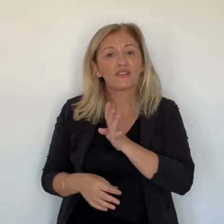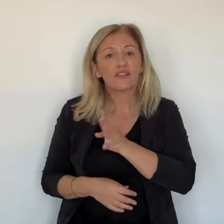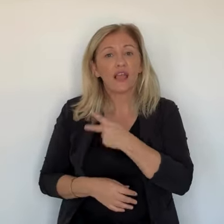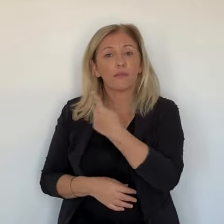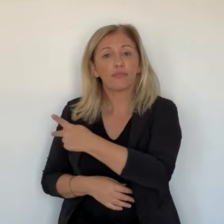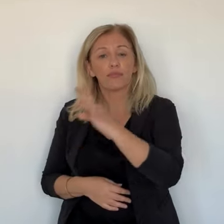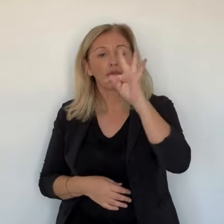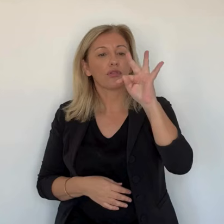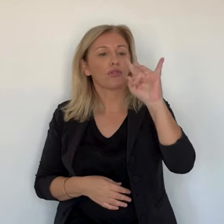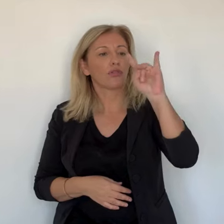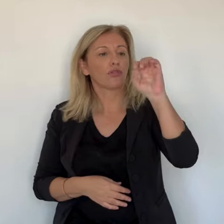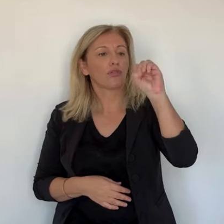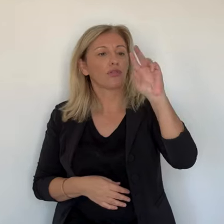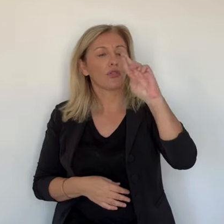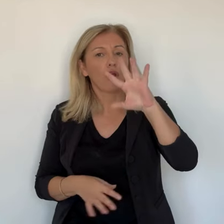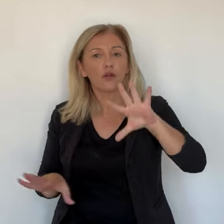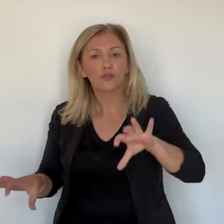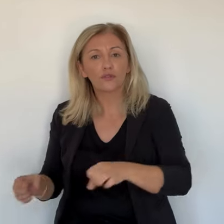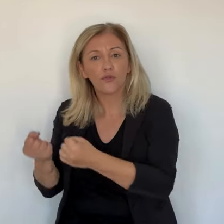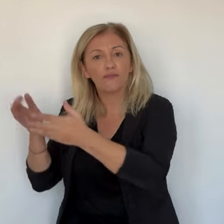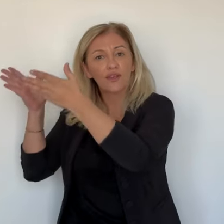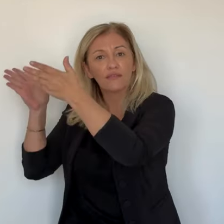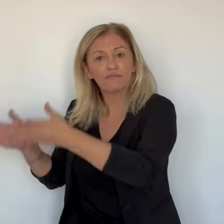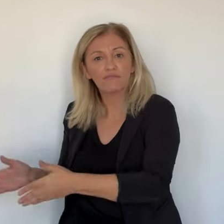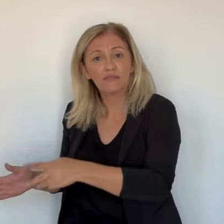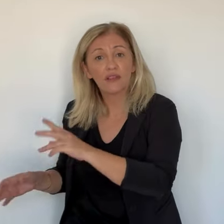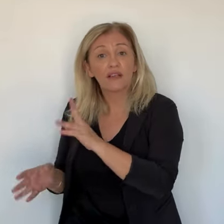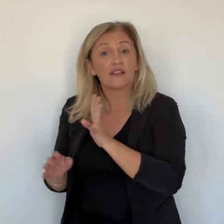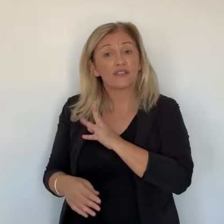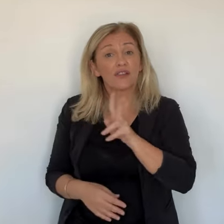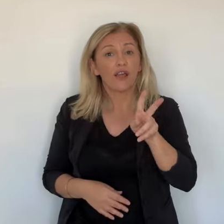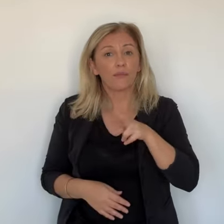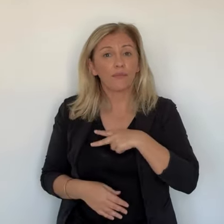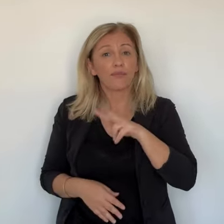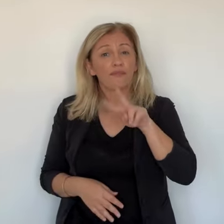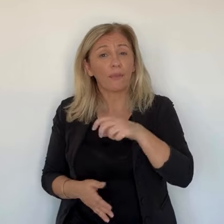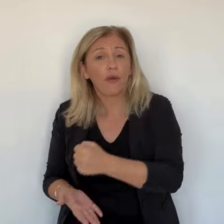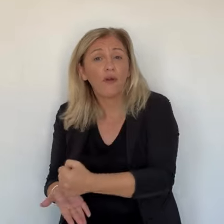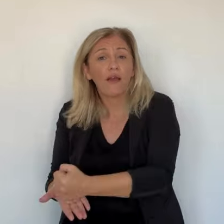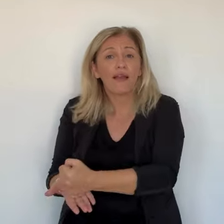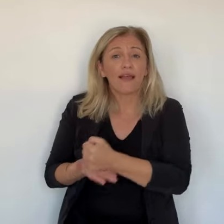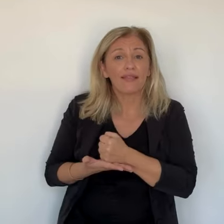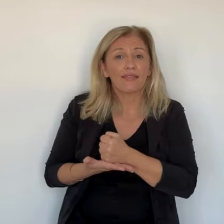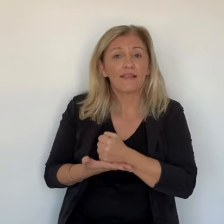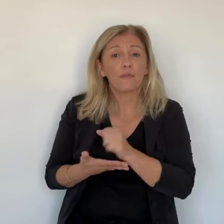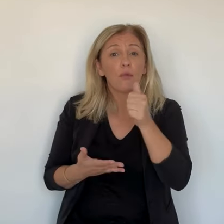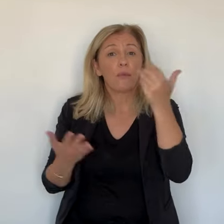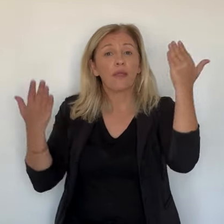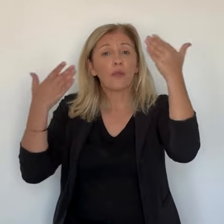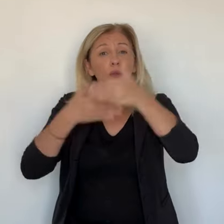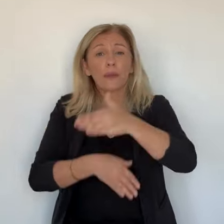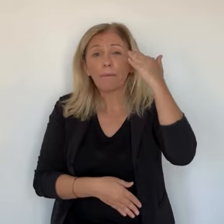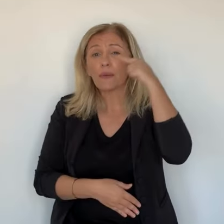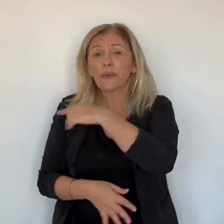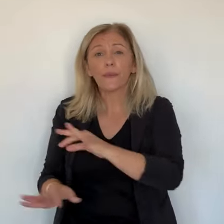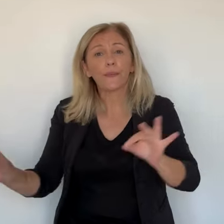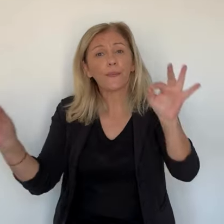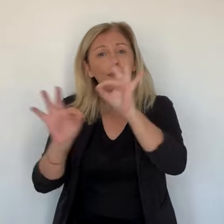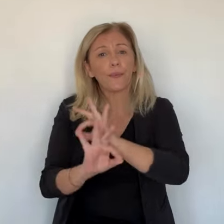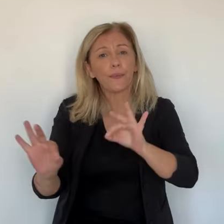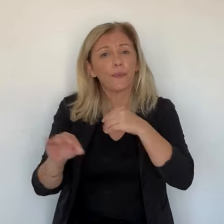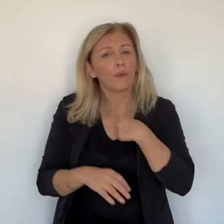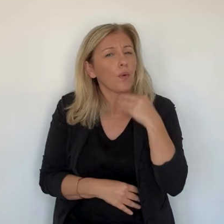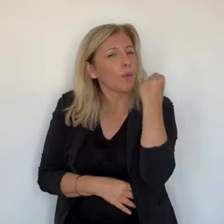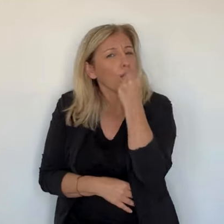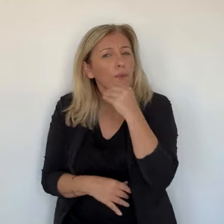vie. S'il n'avait pas été là, j'aurais eu trop froid la première nuit, je pense que j'aurais été en hypothermie de suite et ça aurait été très compliqué. Donc il m'a tenu